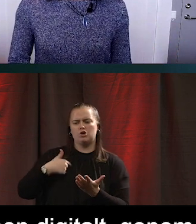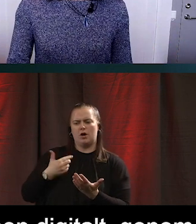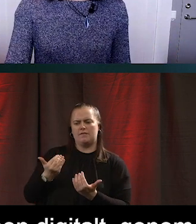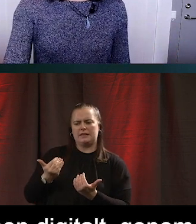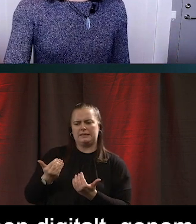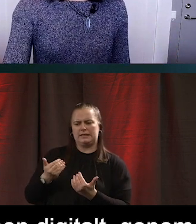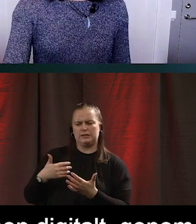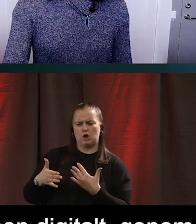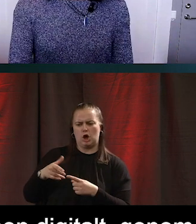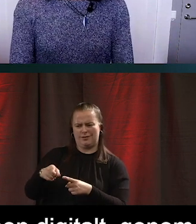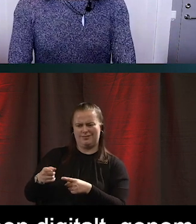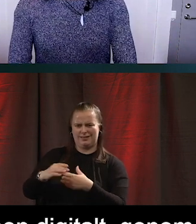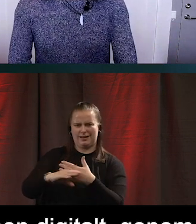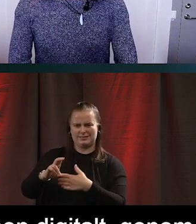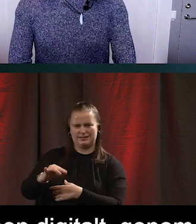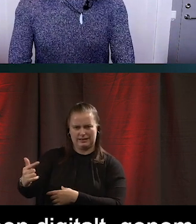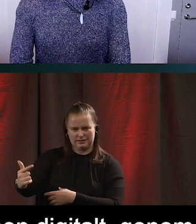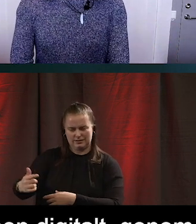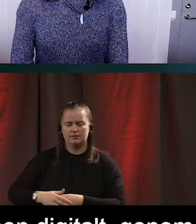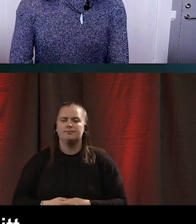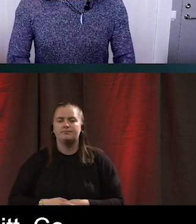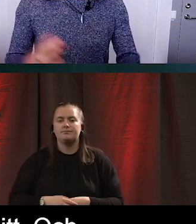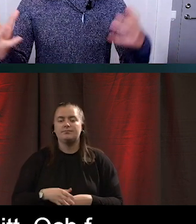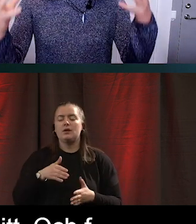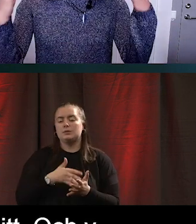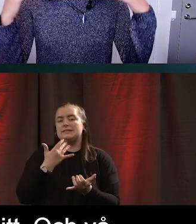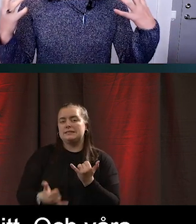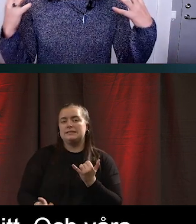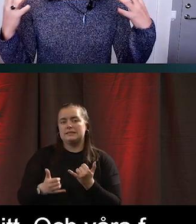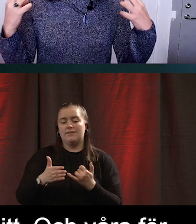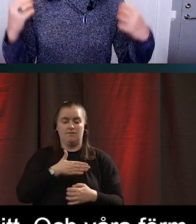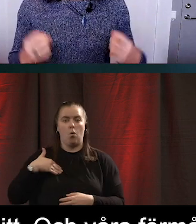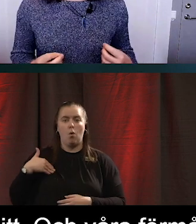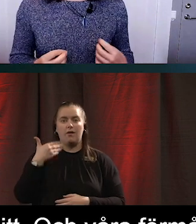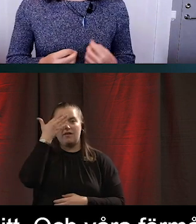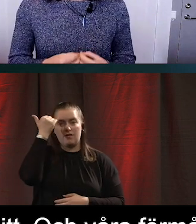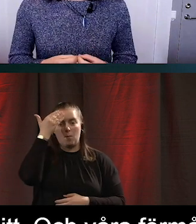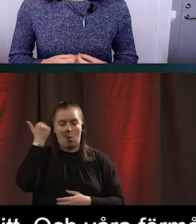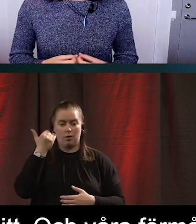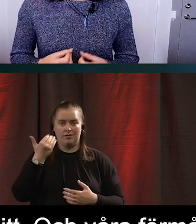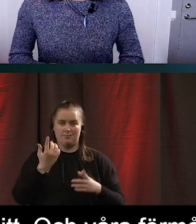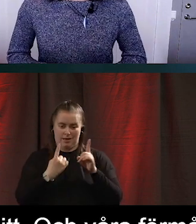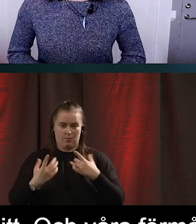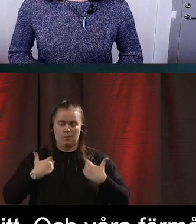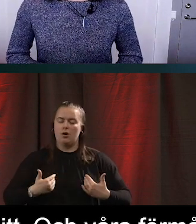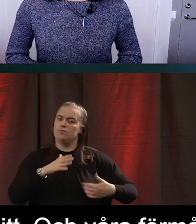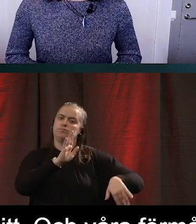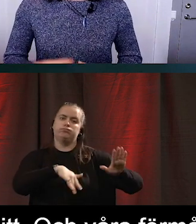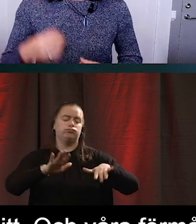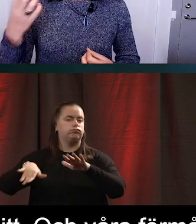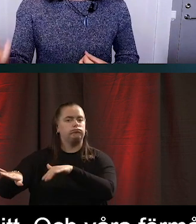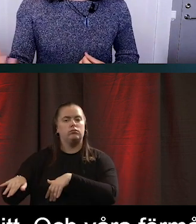gränssnittet. Och sen slutligen våra förmågor, alltså våra sinnen varierar så himla mycket. Det finns människor